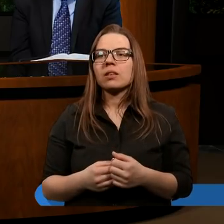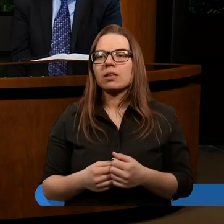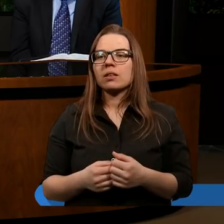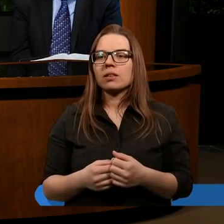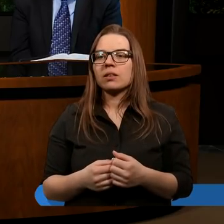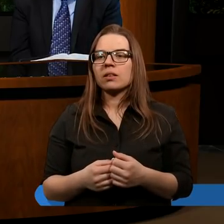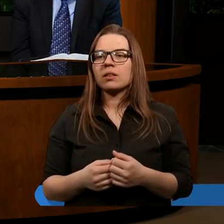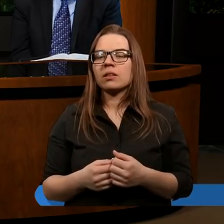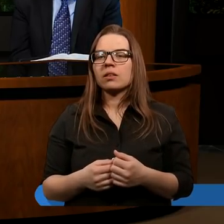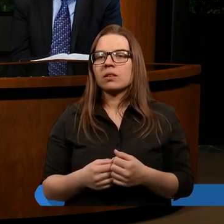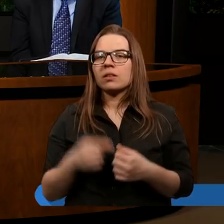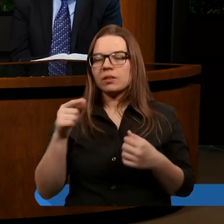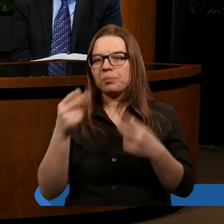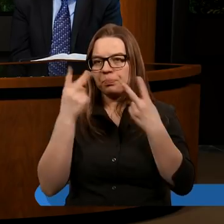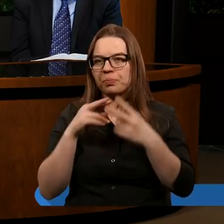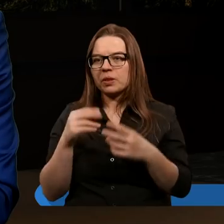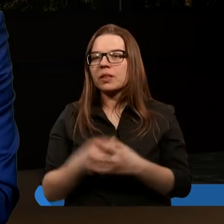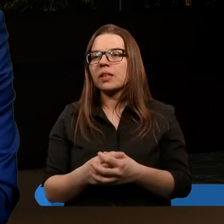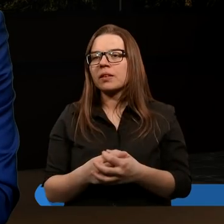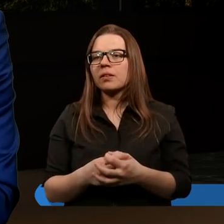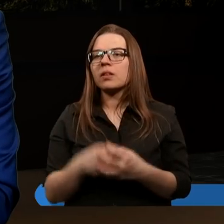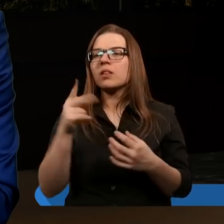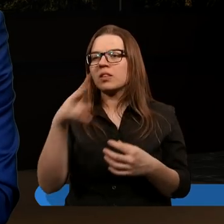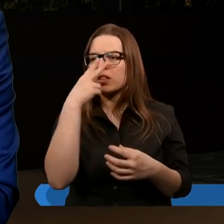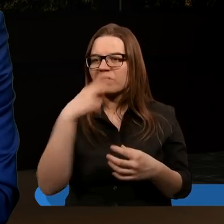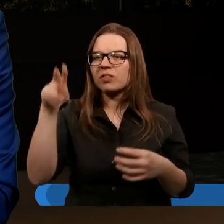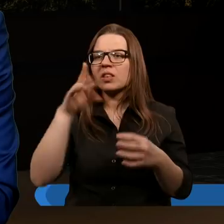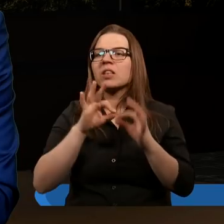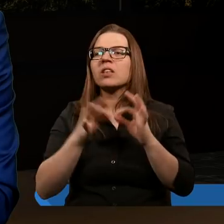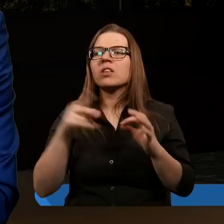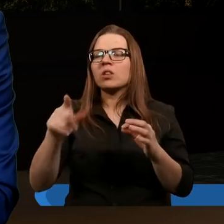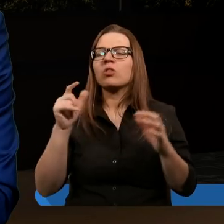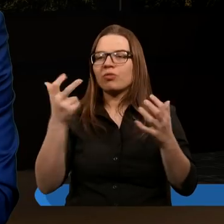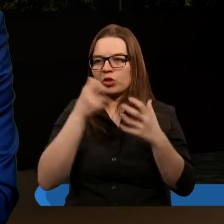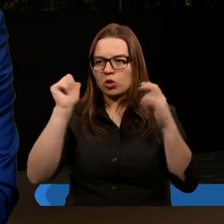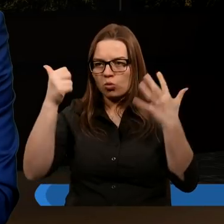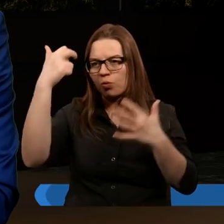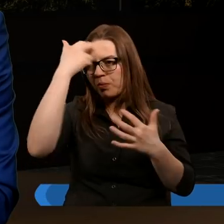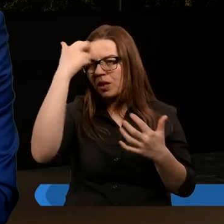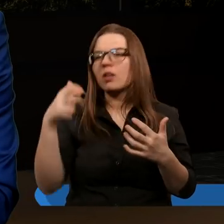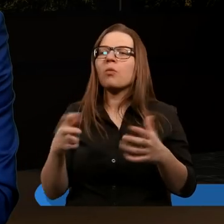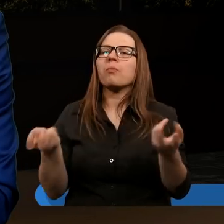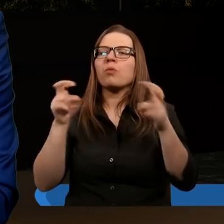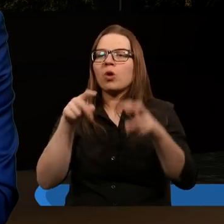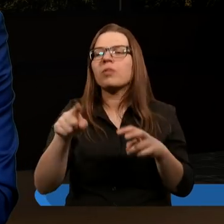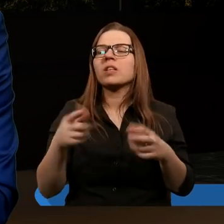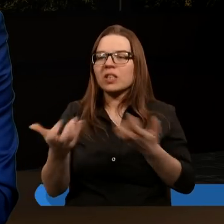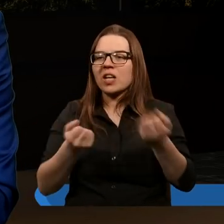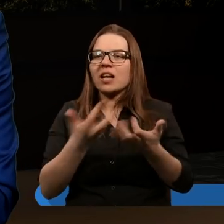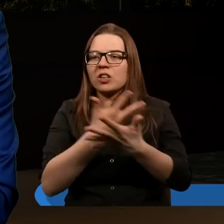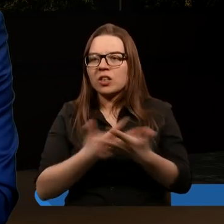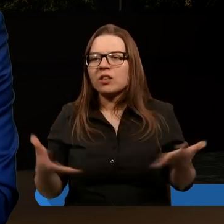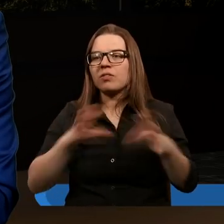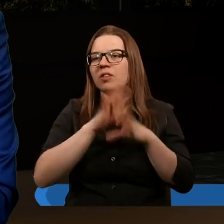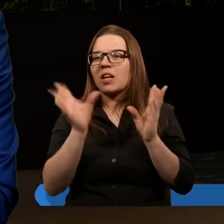pieczęć, opis szóstej pieczęci. I widziałem, gdy zdjął szóstą pieczęć, że powstało trzęsienie ziemi